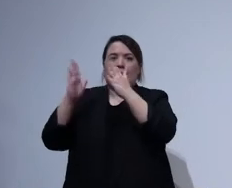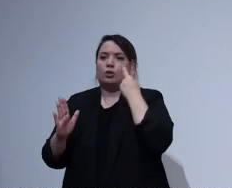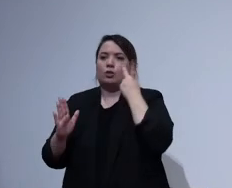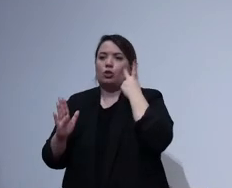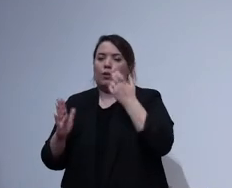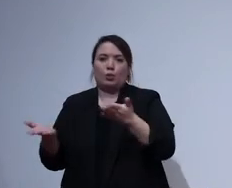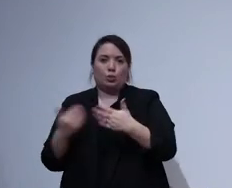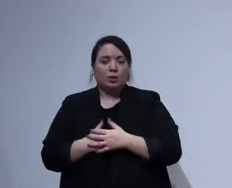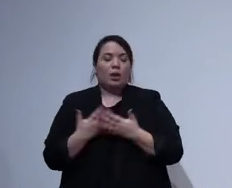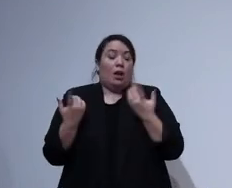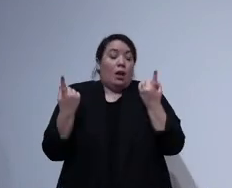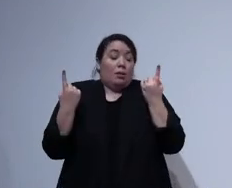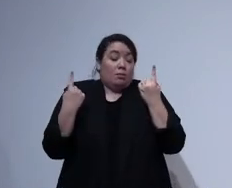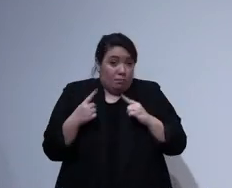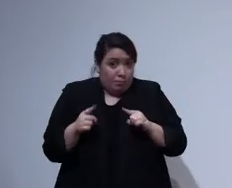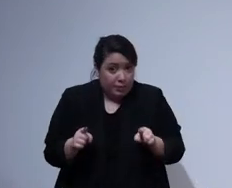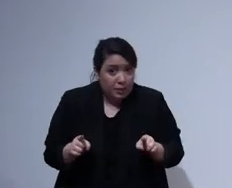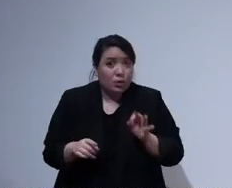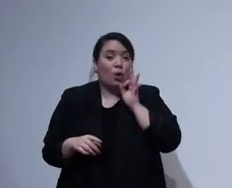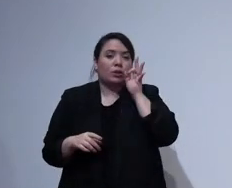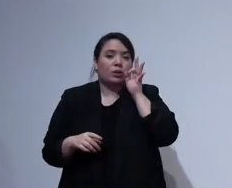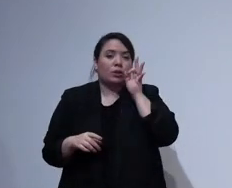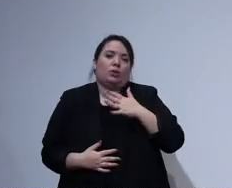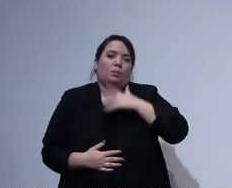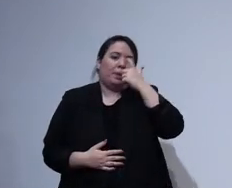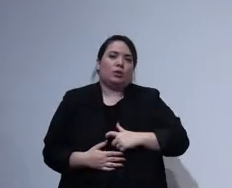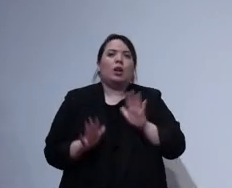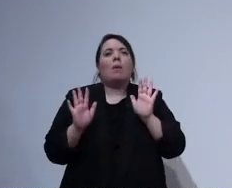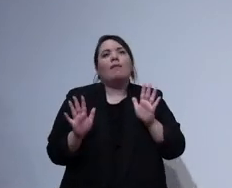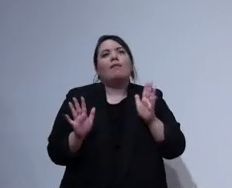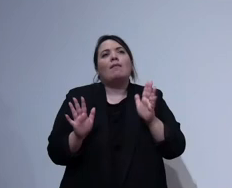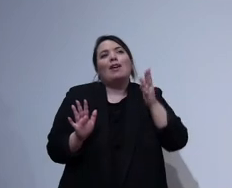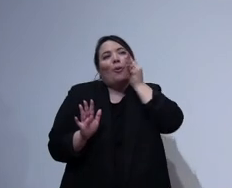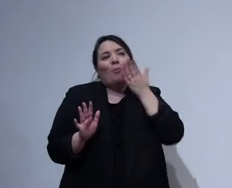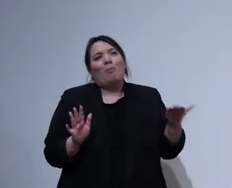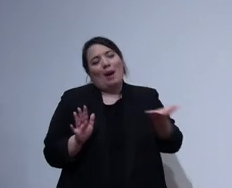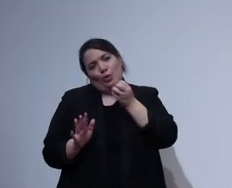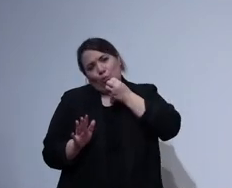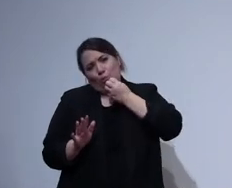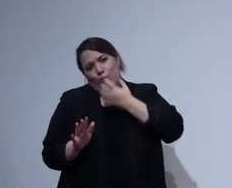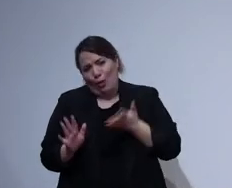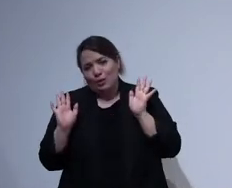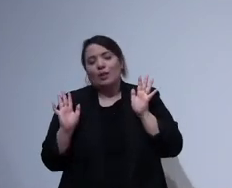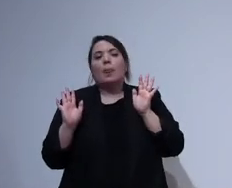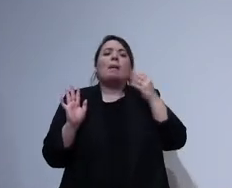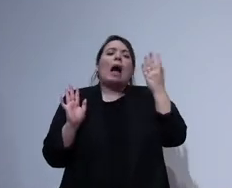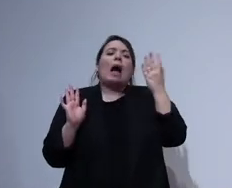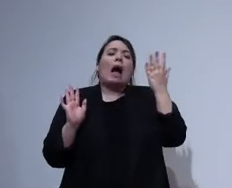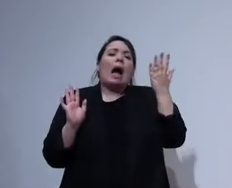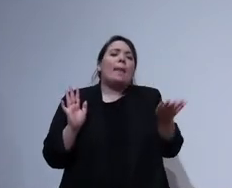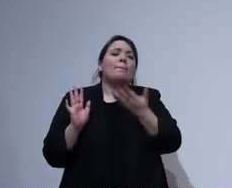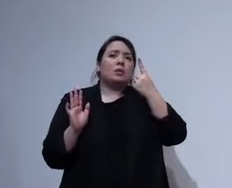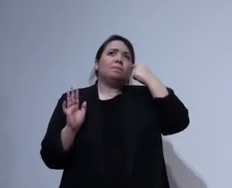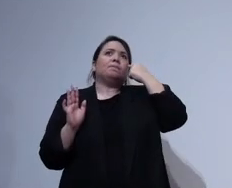consiglio personale ma abbiamo tutti molta fiducia nel genere umano ma io un messaggio prima comunque per avvisarlo che c